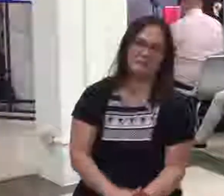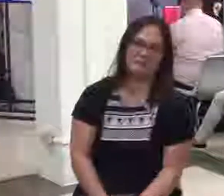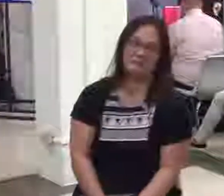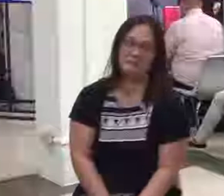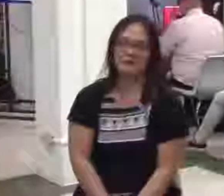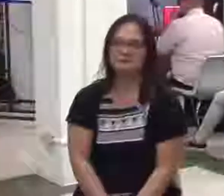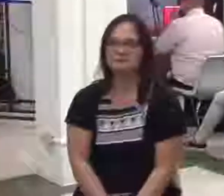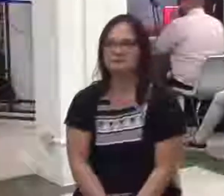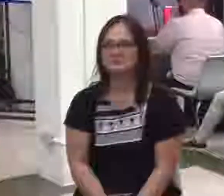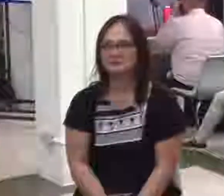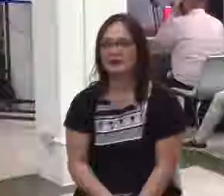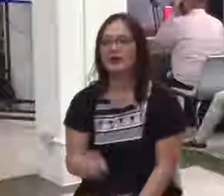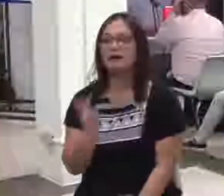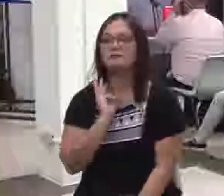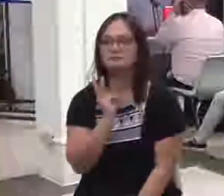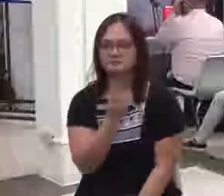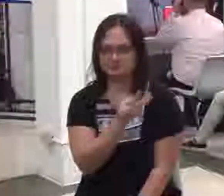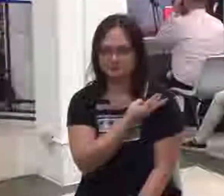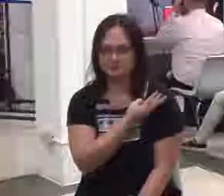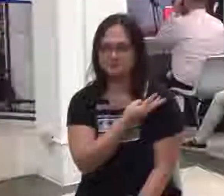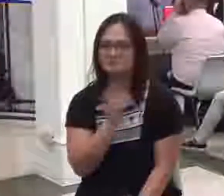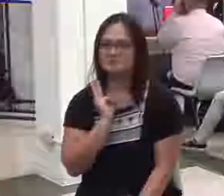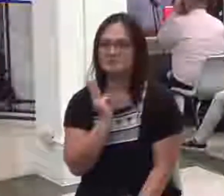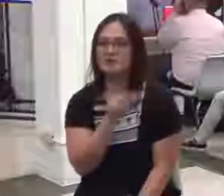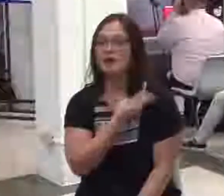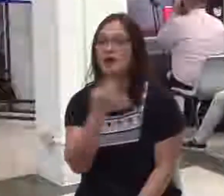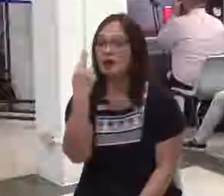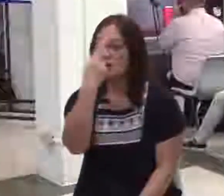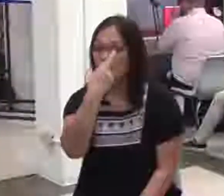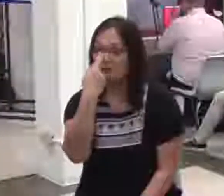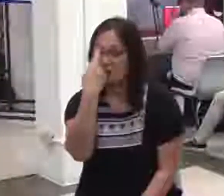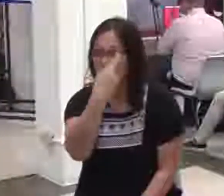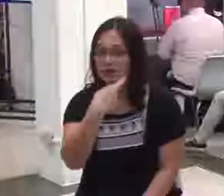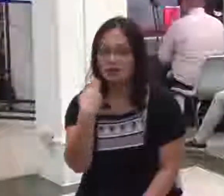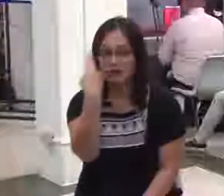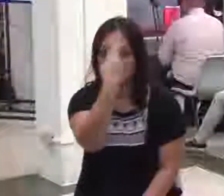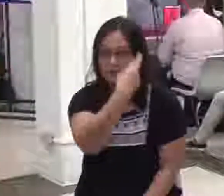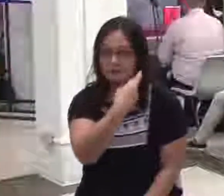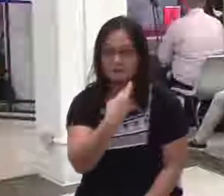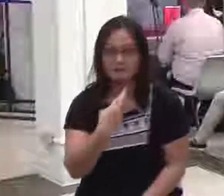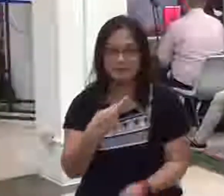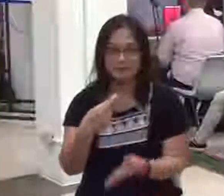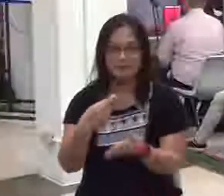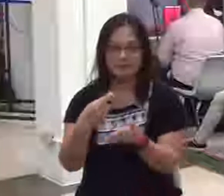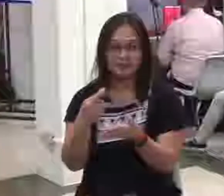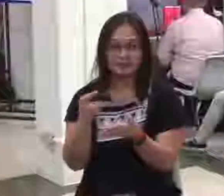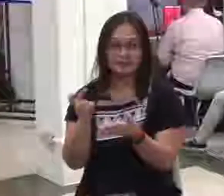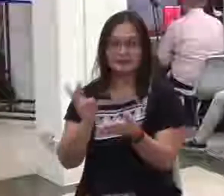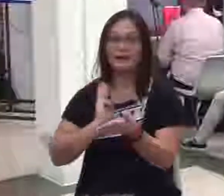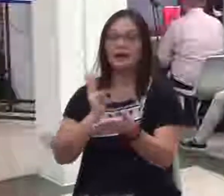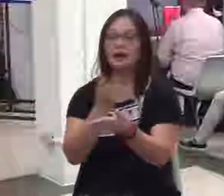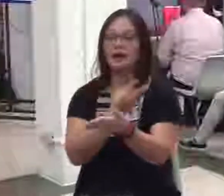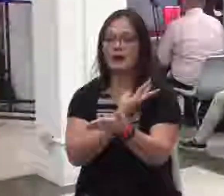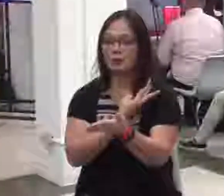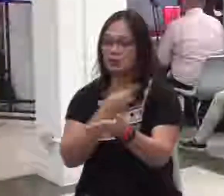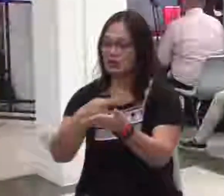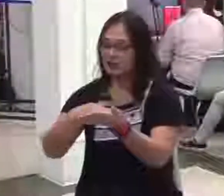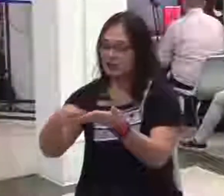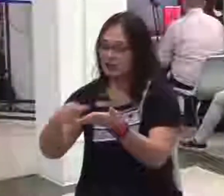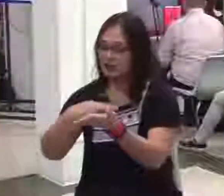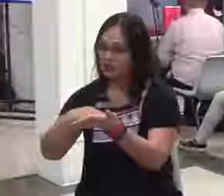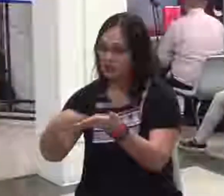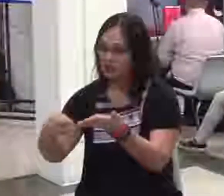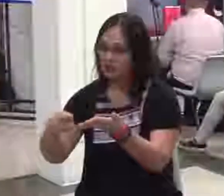maraming pupuntang mga honorable na tao. Lalagyan po ba natin yung mga mesa na nakalagay honorable